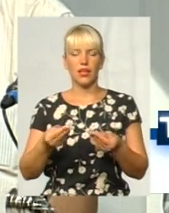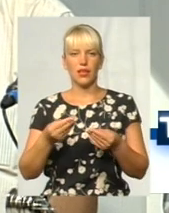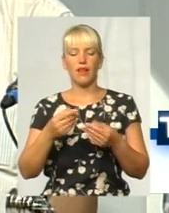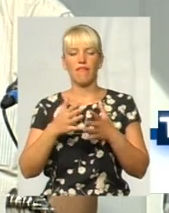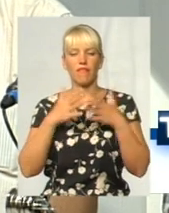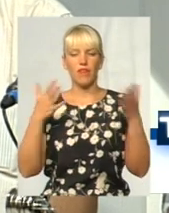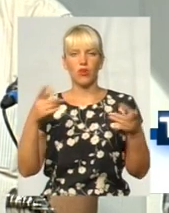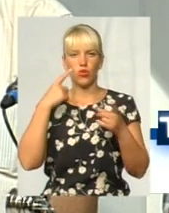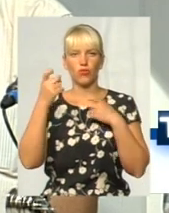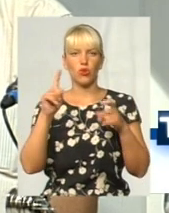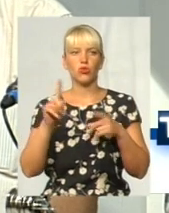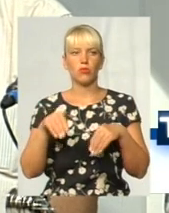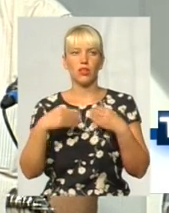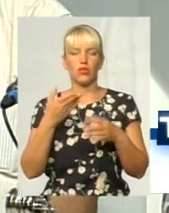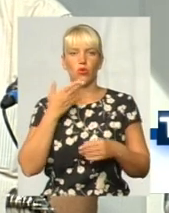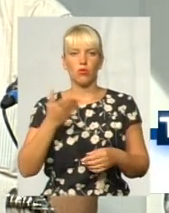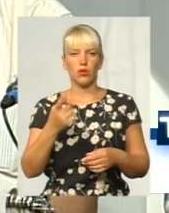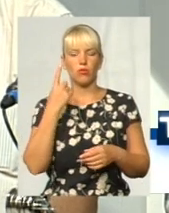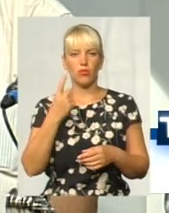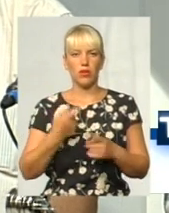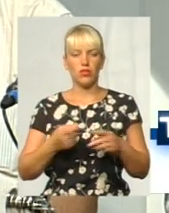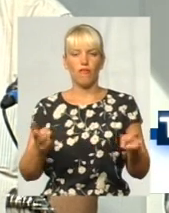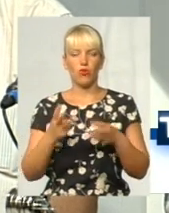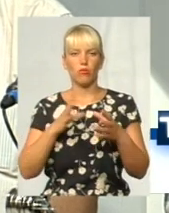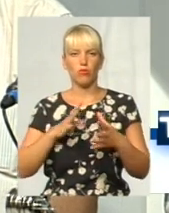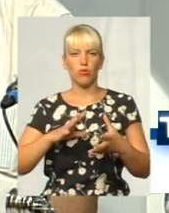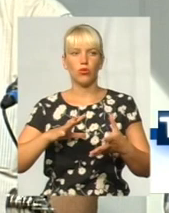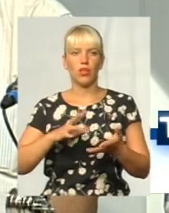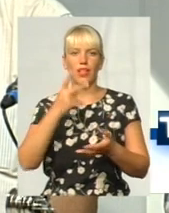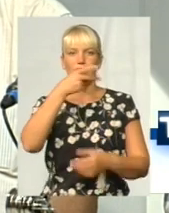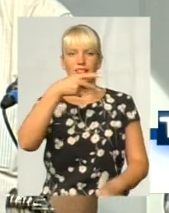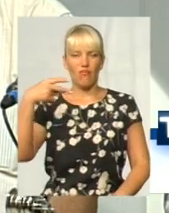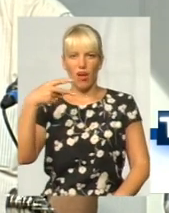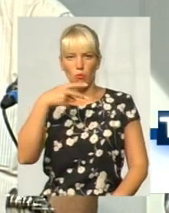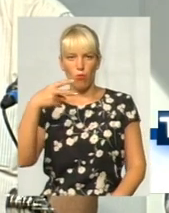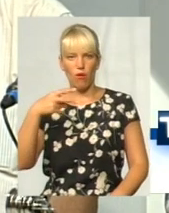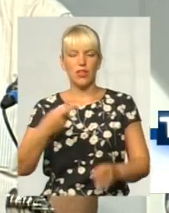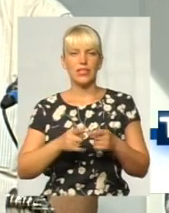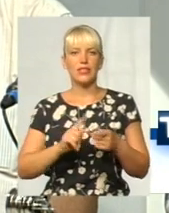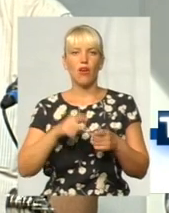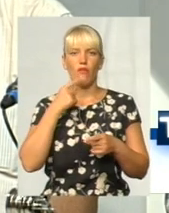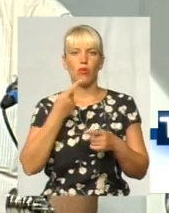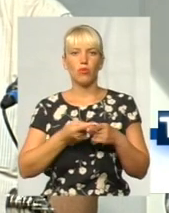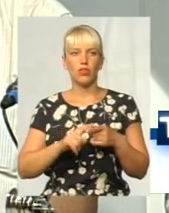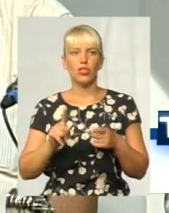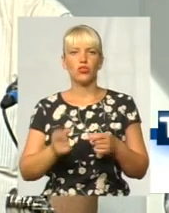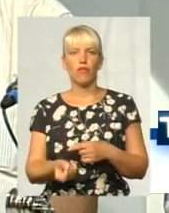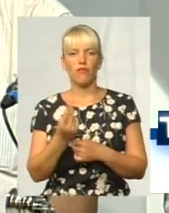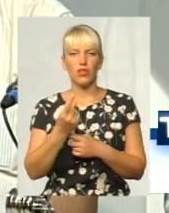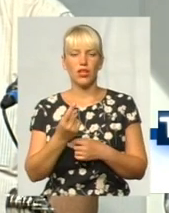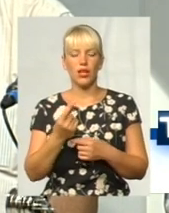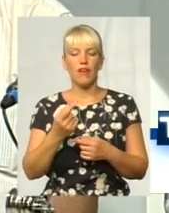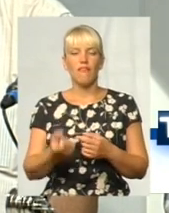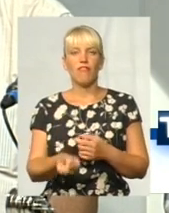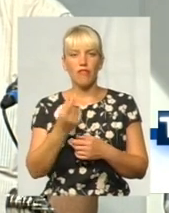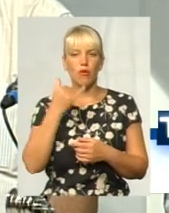щоб дати дійсно коментар. Ну, по-перше, вогнем було охоплено майже два поверхи, так як було сказано. Тобто це говорить про те, що виявлення пожежі було занадто пізне.